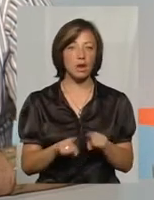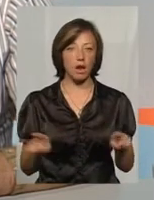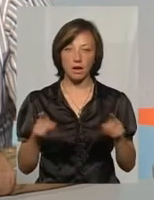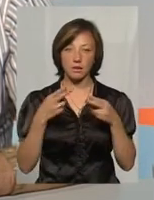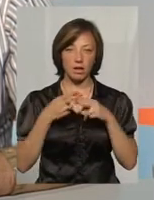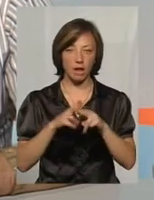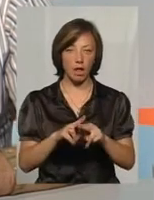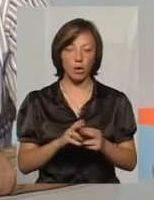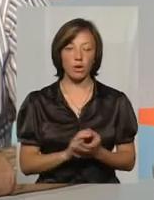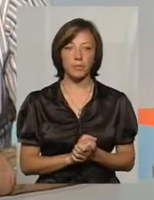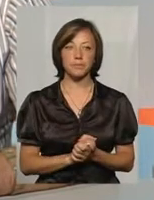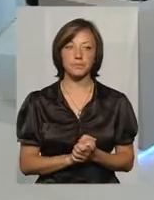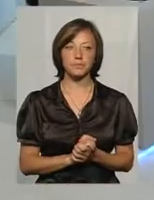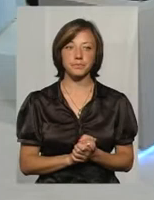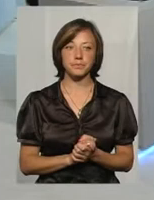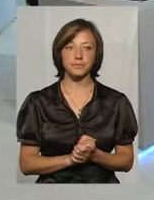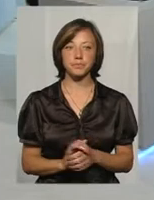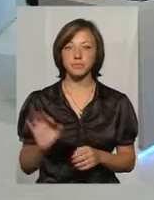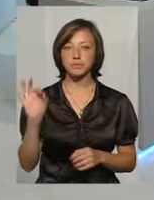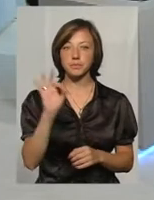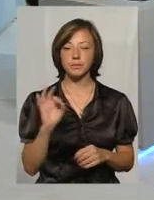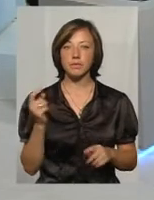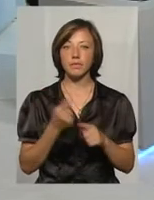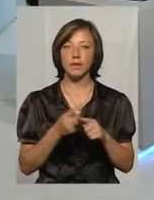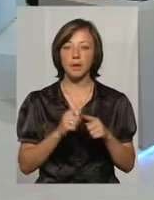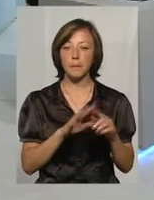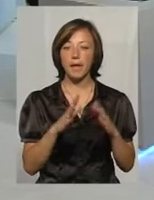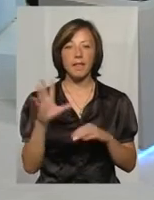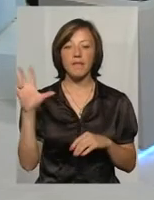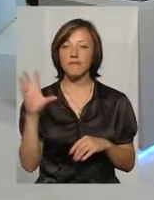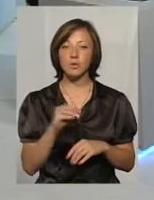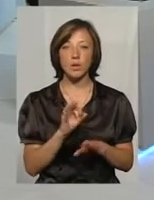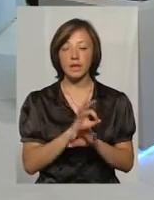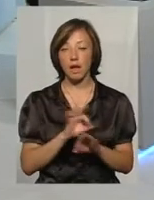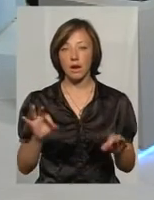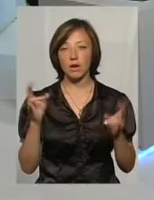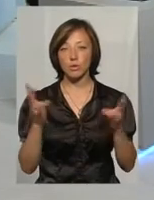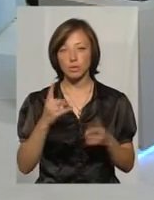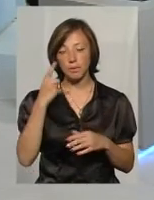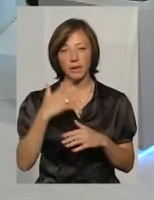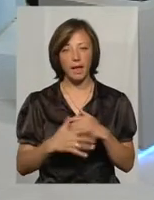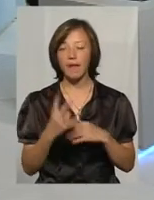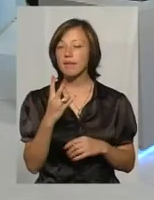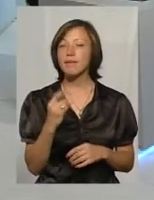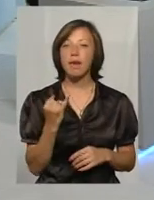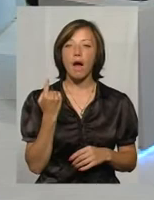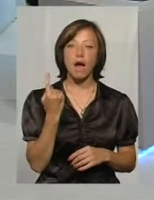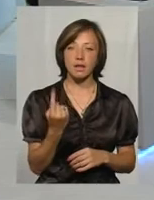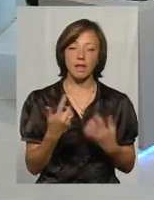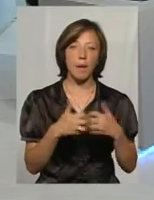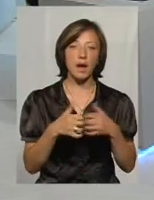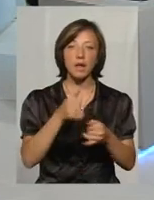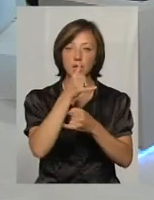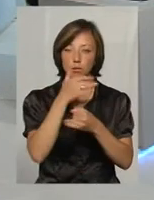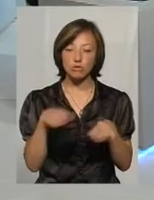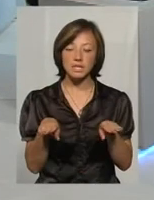технології. Касательно цих моментів, що не все идеально, треба розуміти, що ні один апарат не може